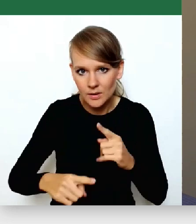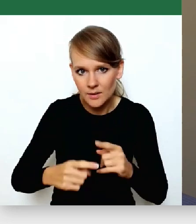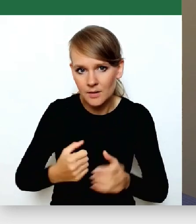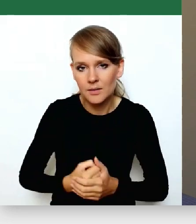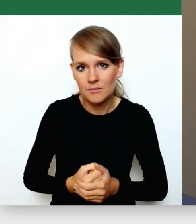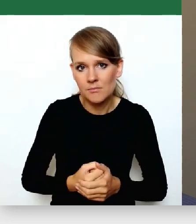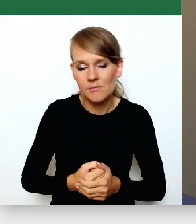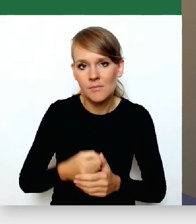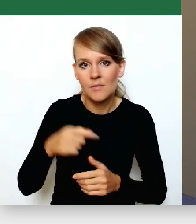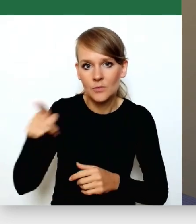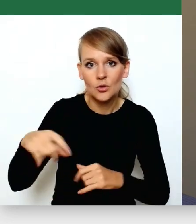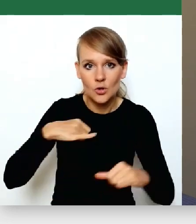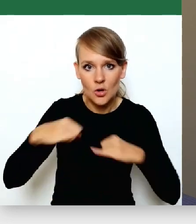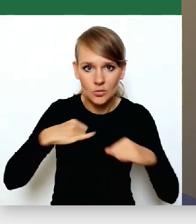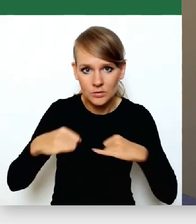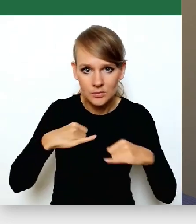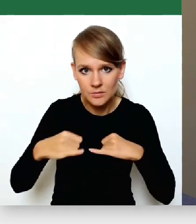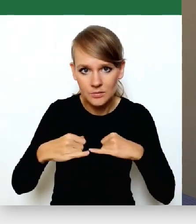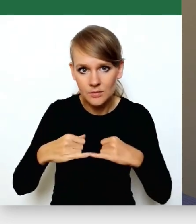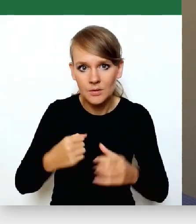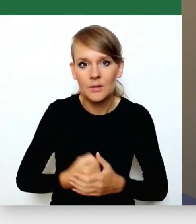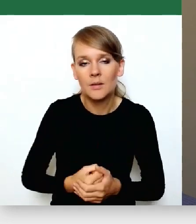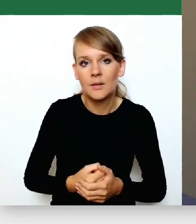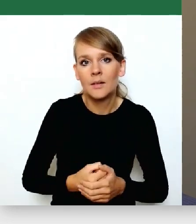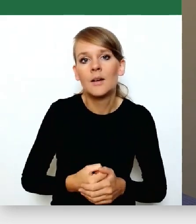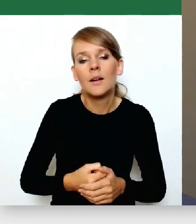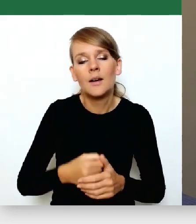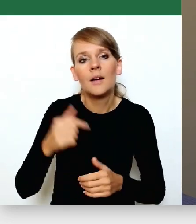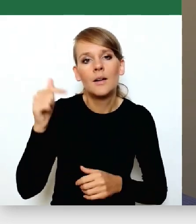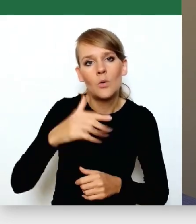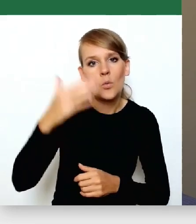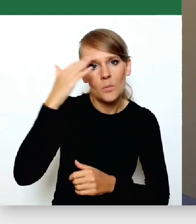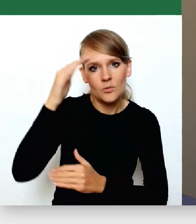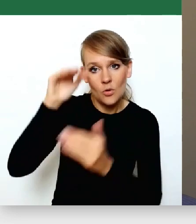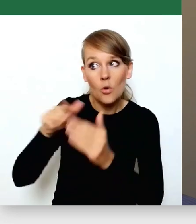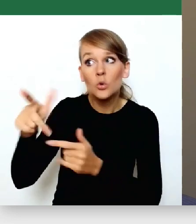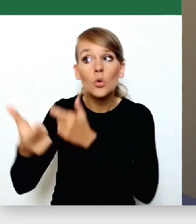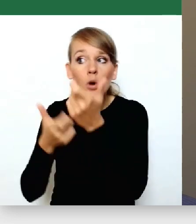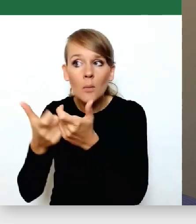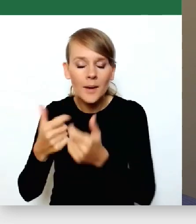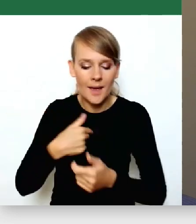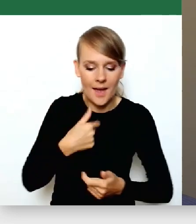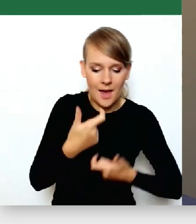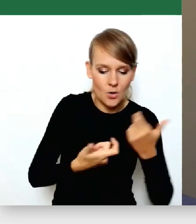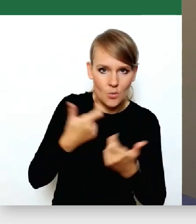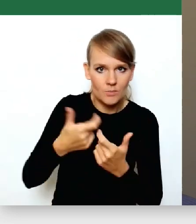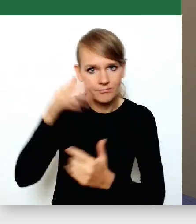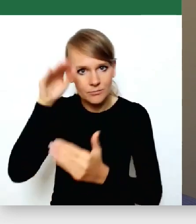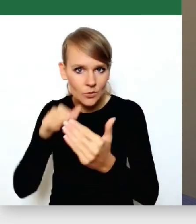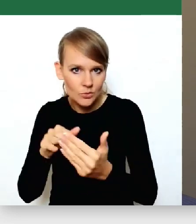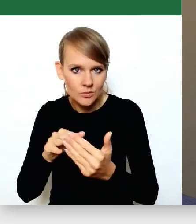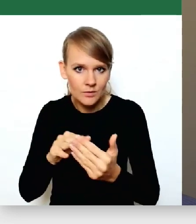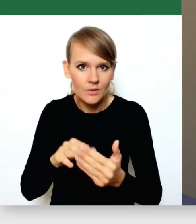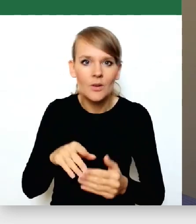czyli rządzących i umieć dostosować swoje kroki do tej gry, którą oni prowadzą, bo tak naprawdę oni